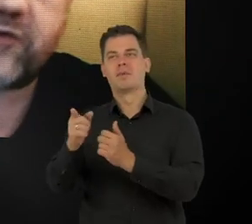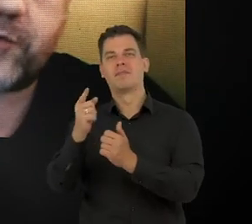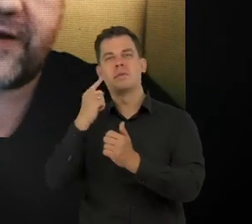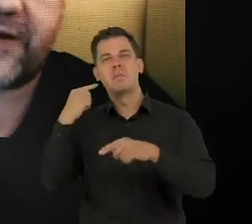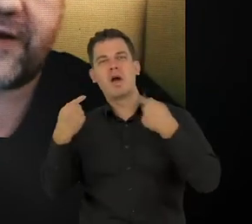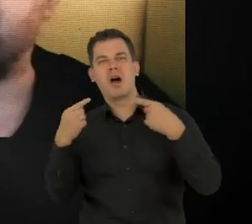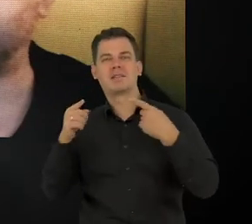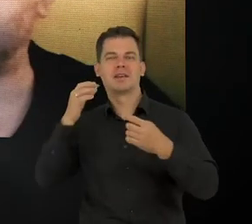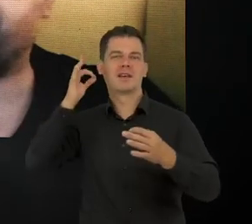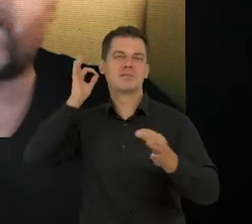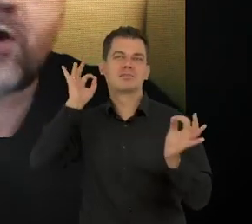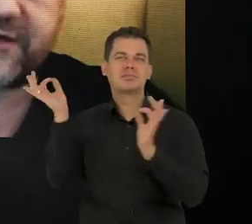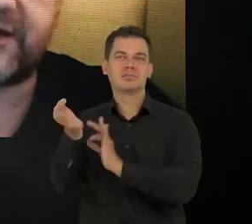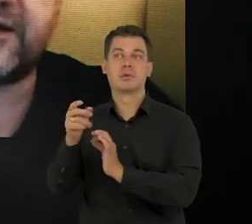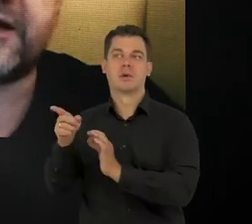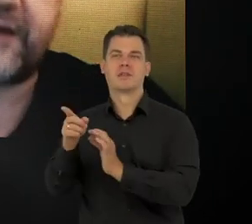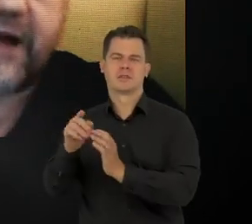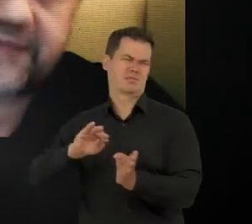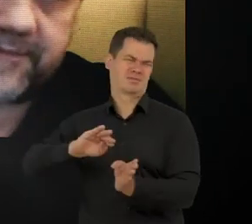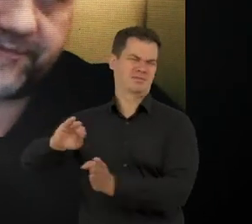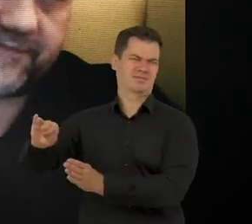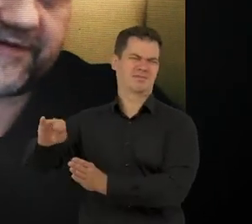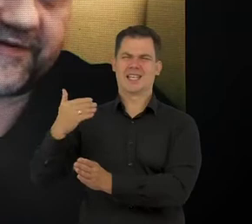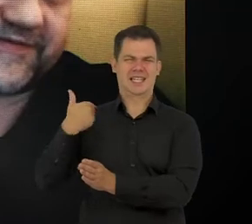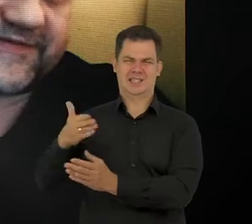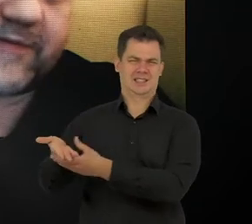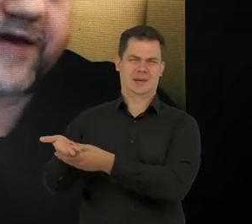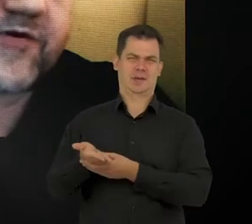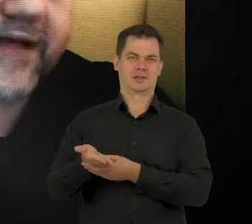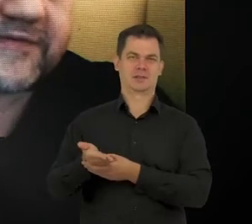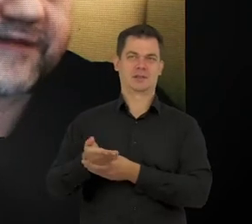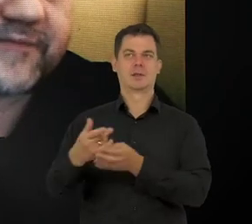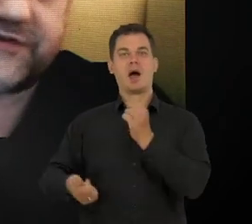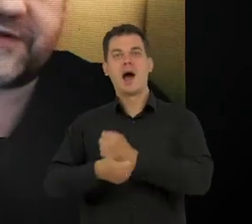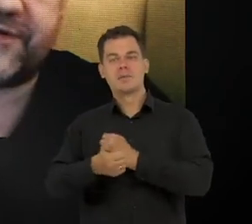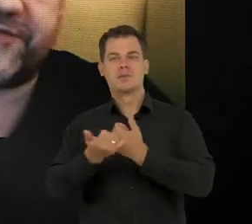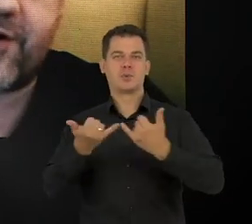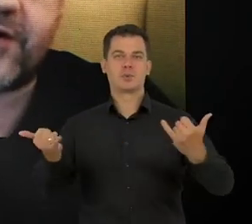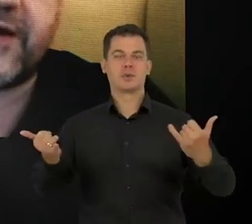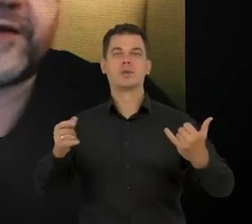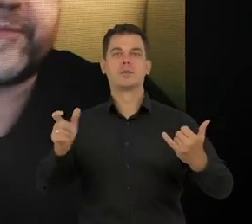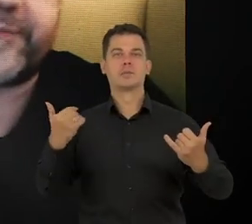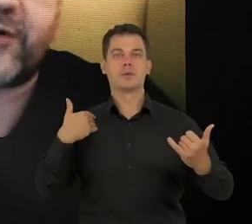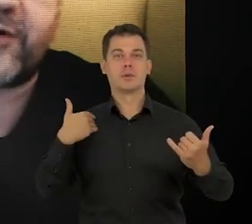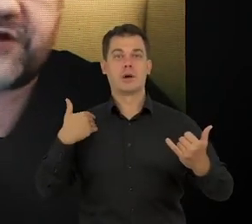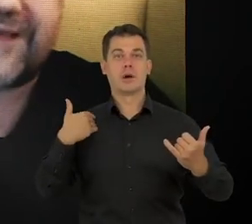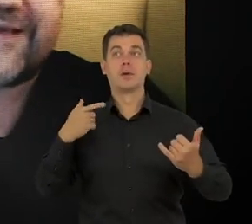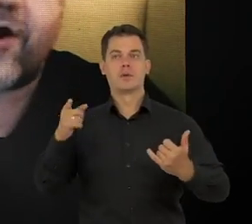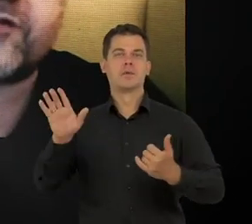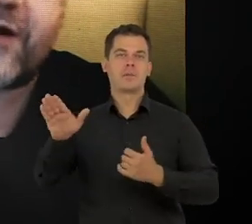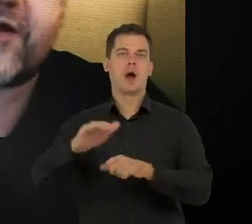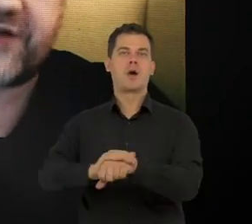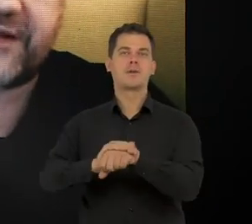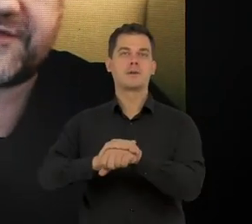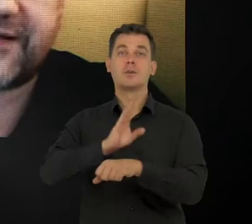pogląd oparty na jakichś pogłoskach, a tam całym argumentem mistrza surfingu było to, że